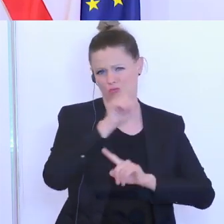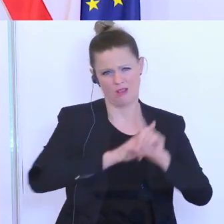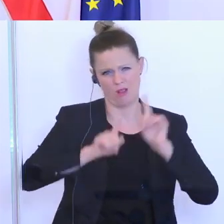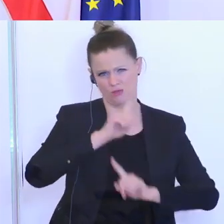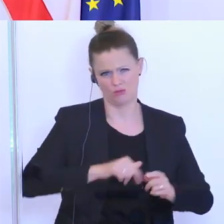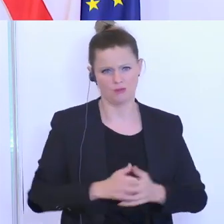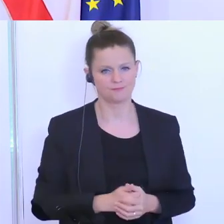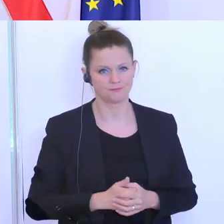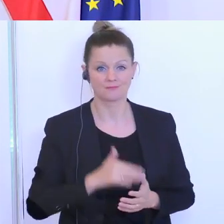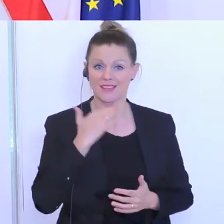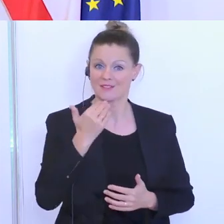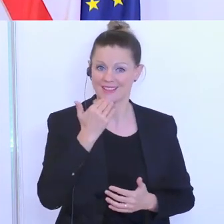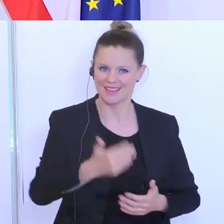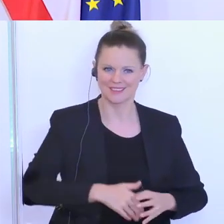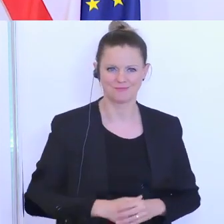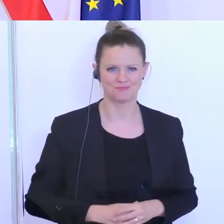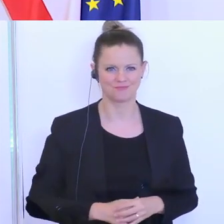Vielen Dank. Danke sehr.